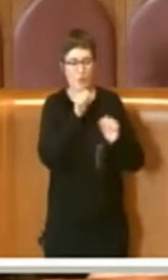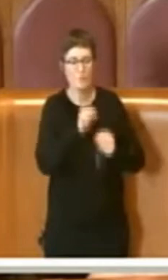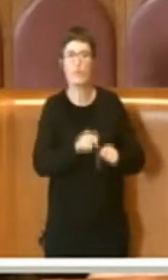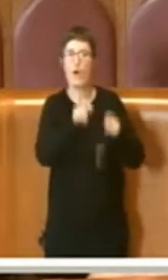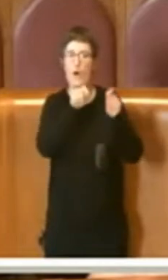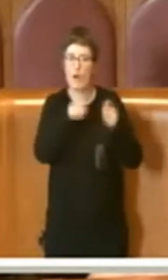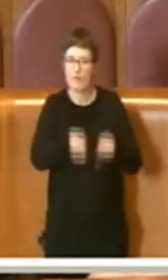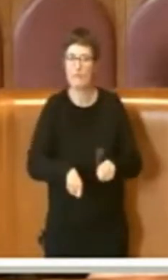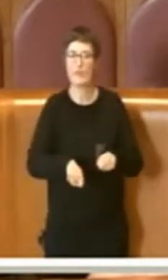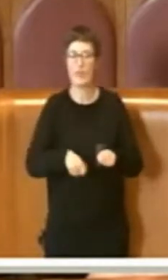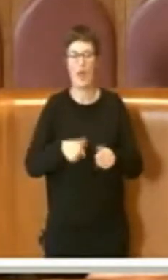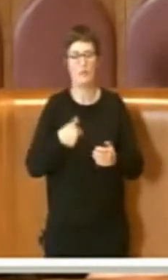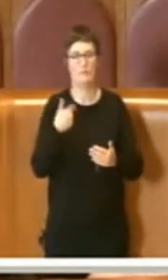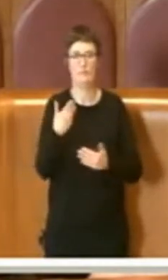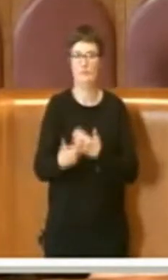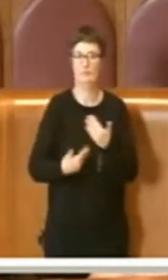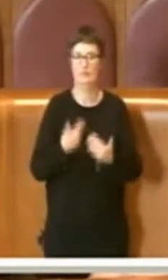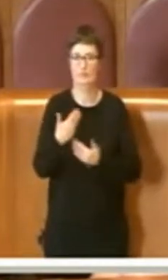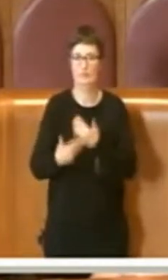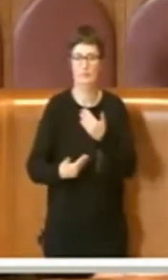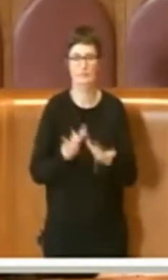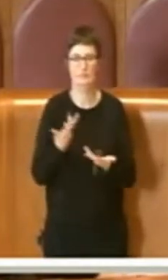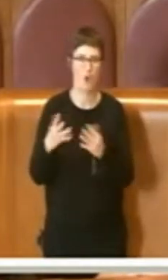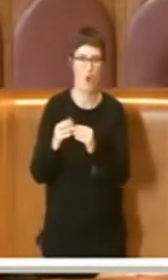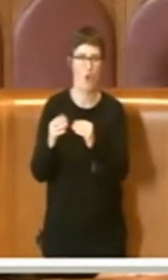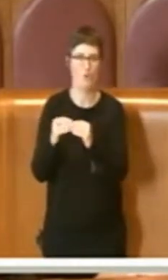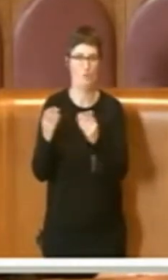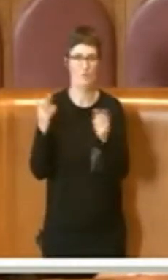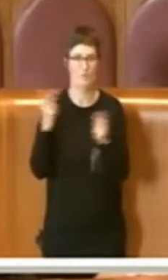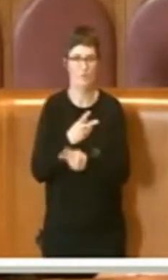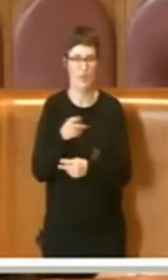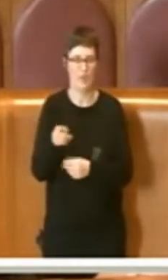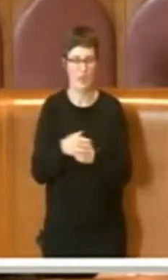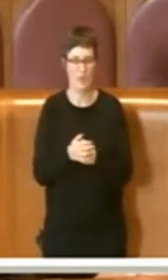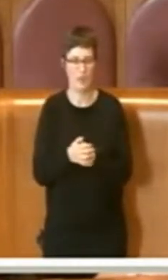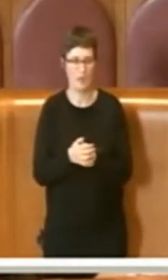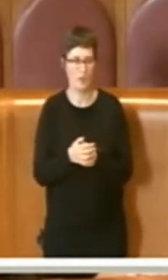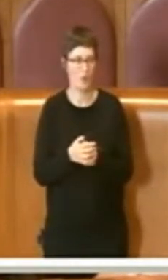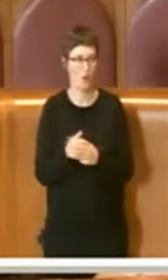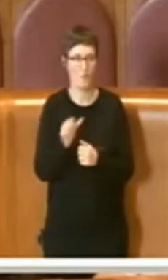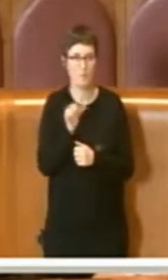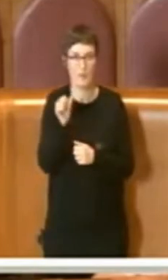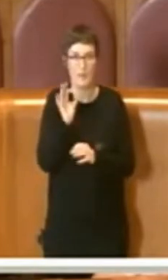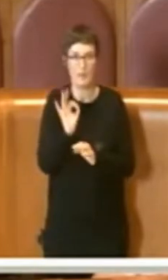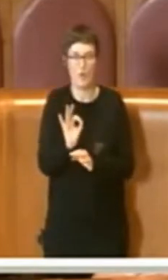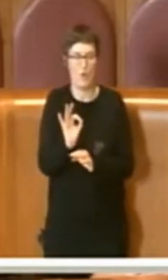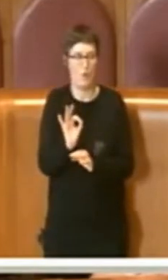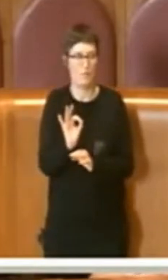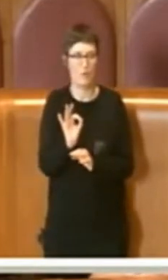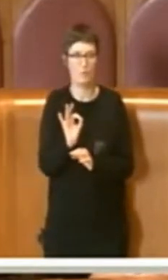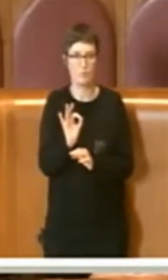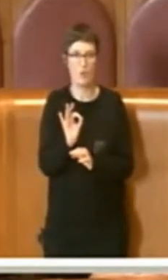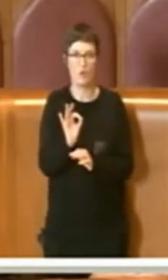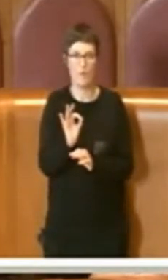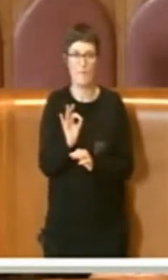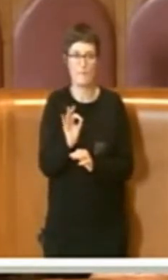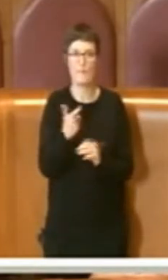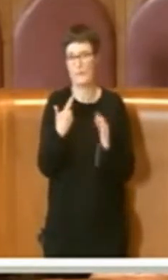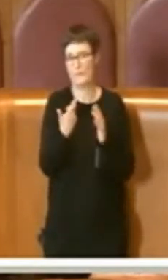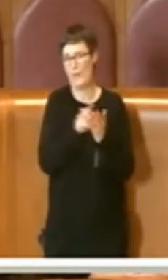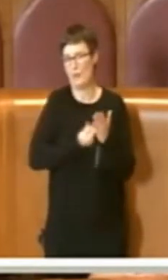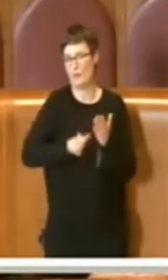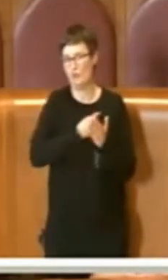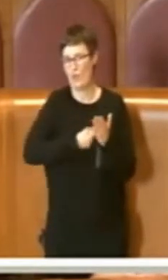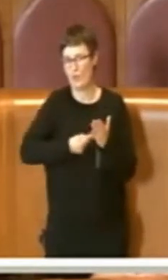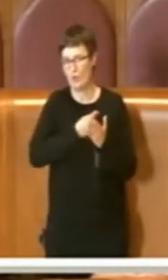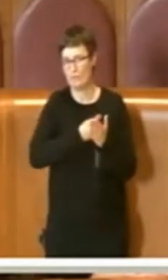necessari per attuare quest'opera. Primo fra tutti, ovviamente, la realizzazione del progetto